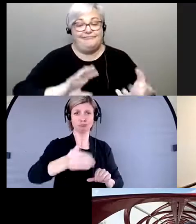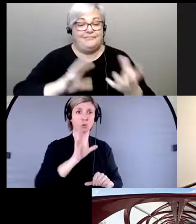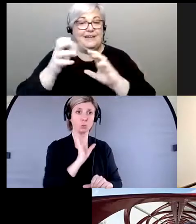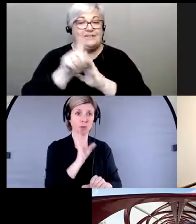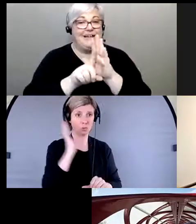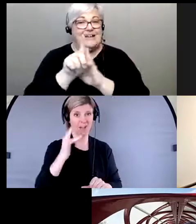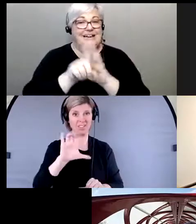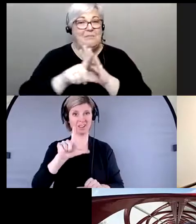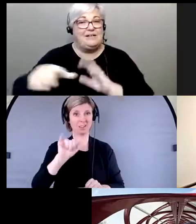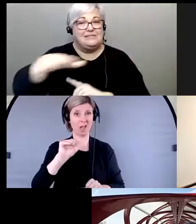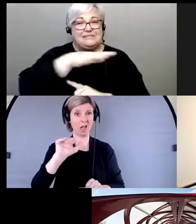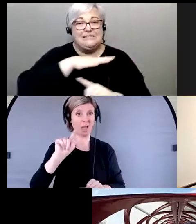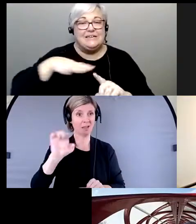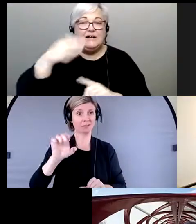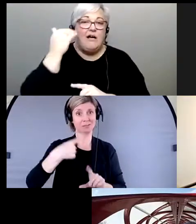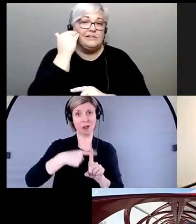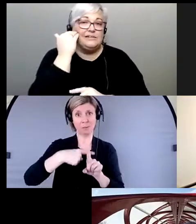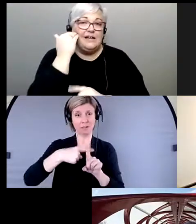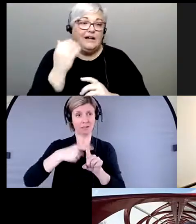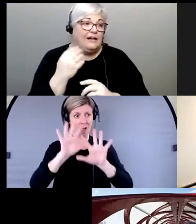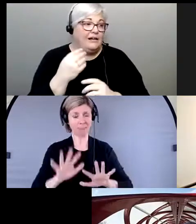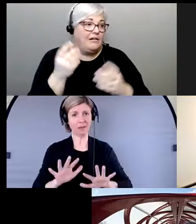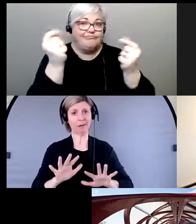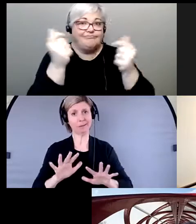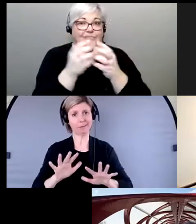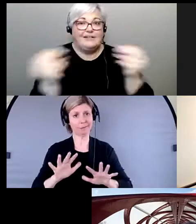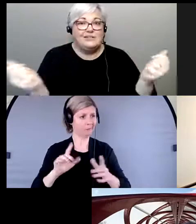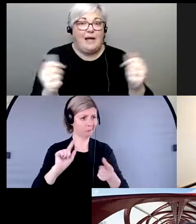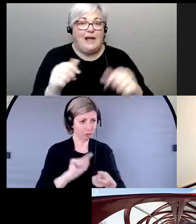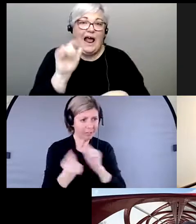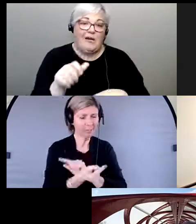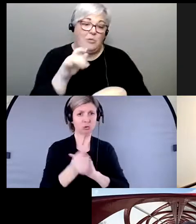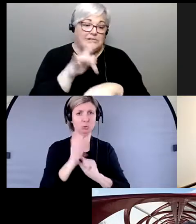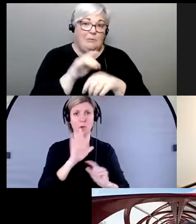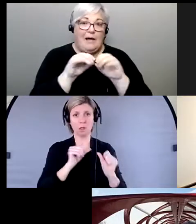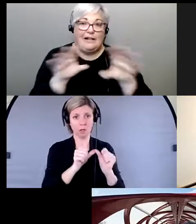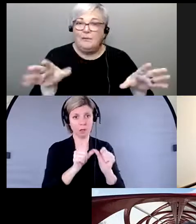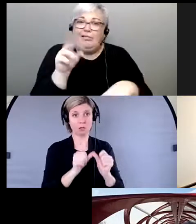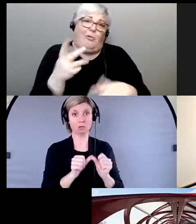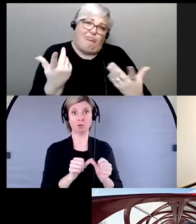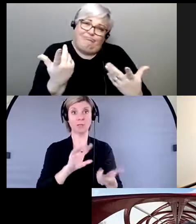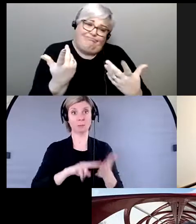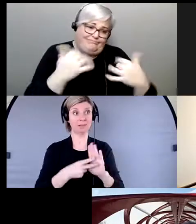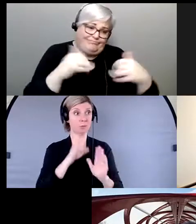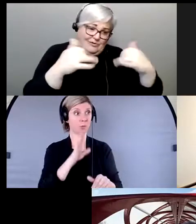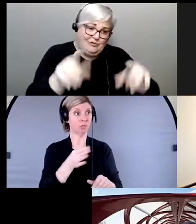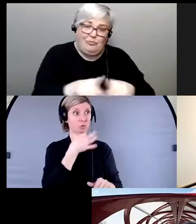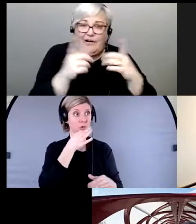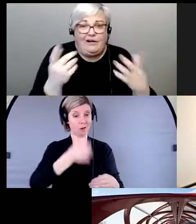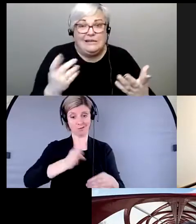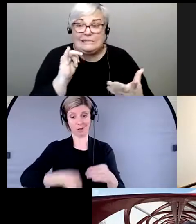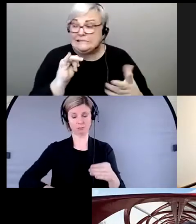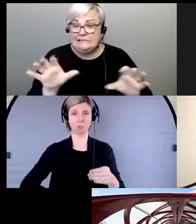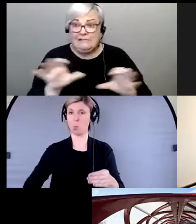constante, qui ne disparaîtra pas avec la fin de la pandémie ou avec le temps si on ne fait rien, c'est quelque chose